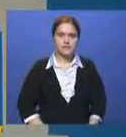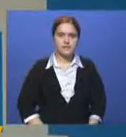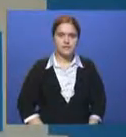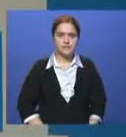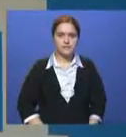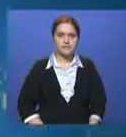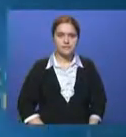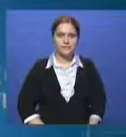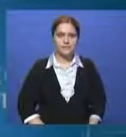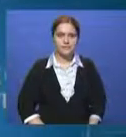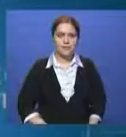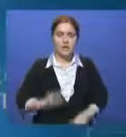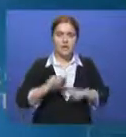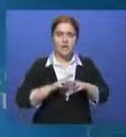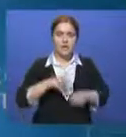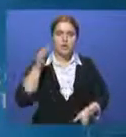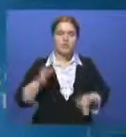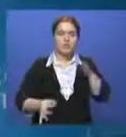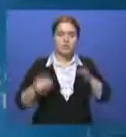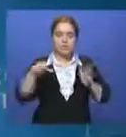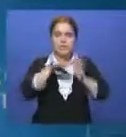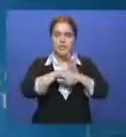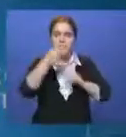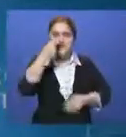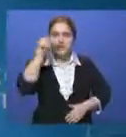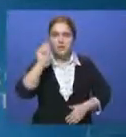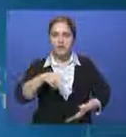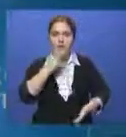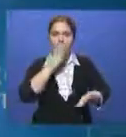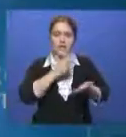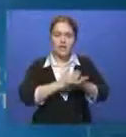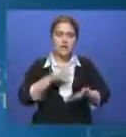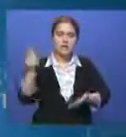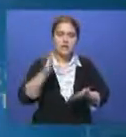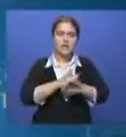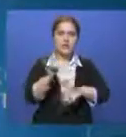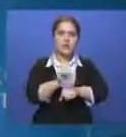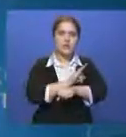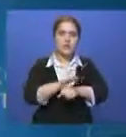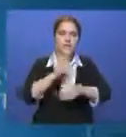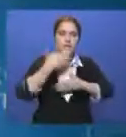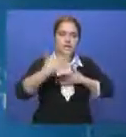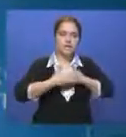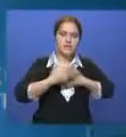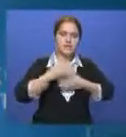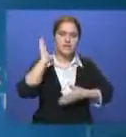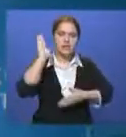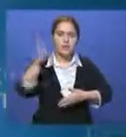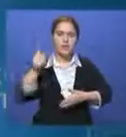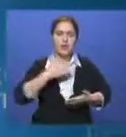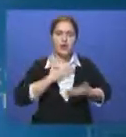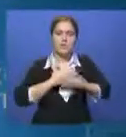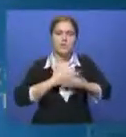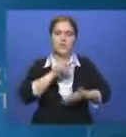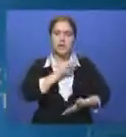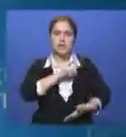Косталовским районным судом Ережепов признан виновным в совершении заведомо ложного доноса. Ему назначено наказание в виде привлечения к общественным